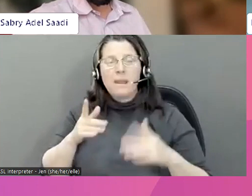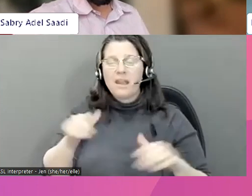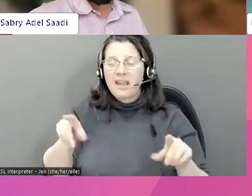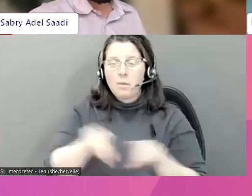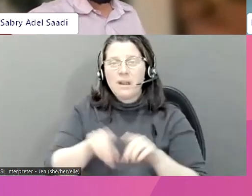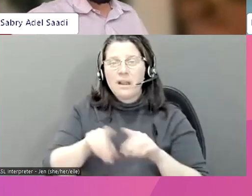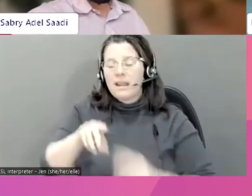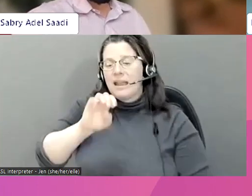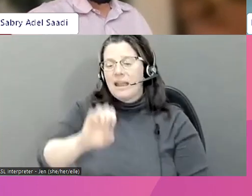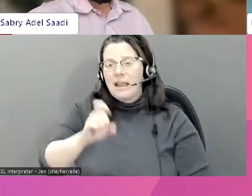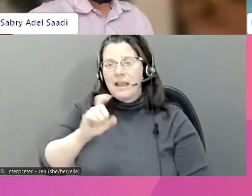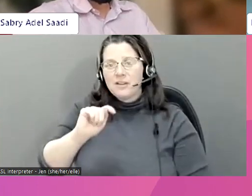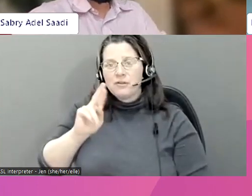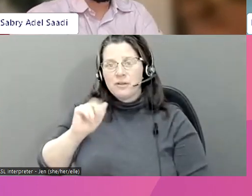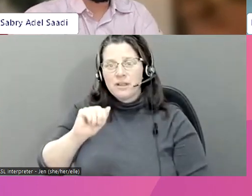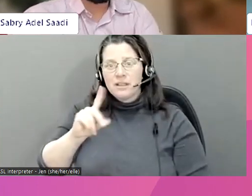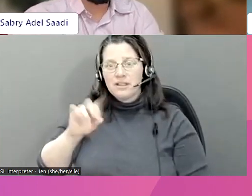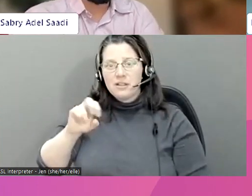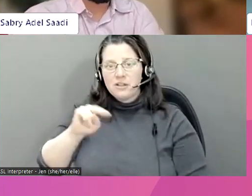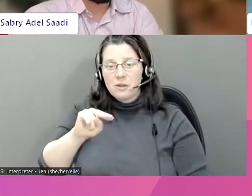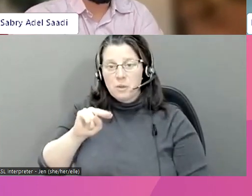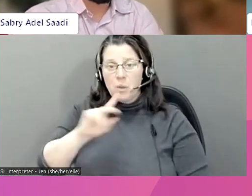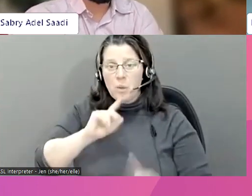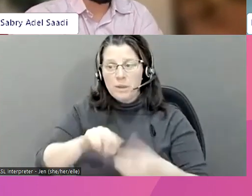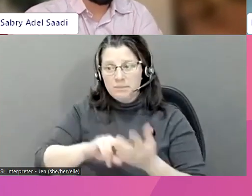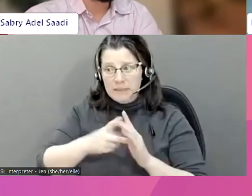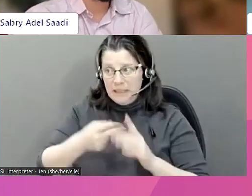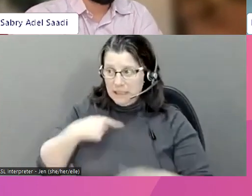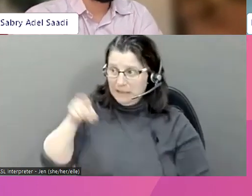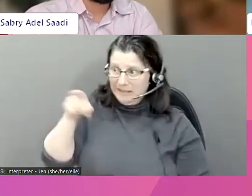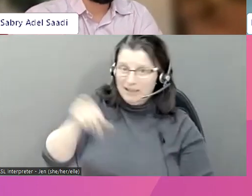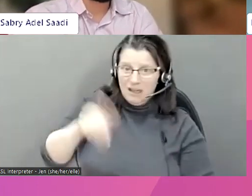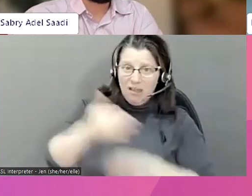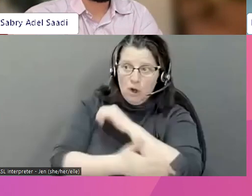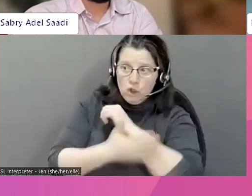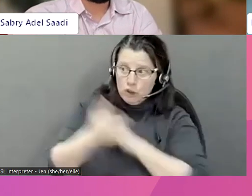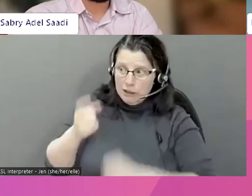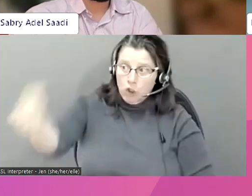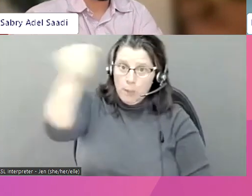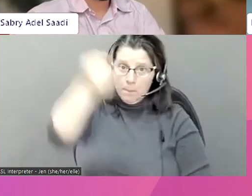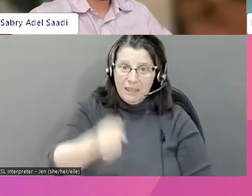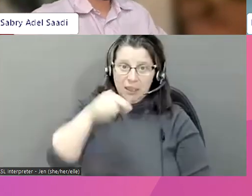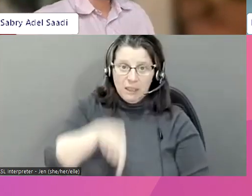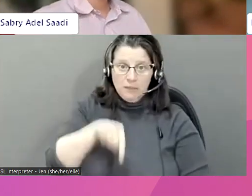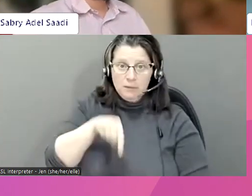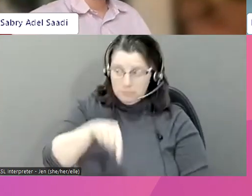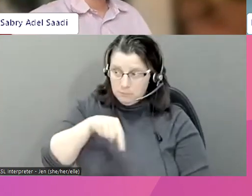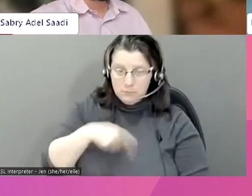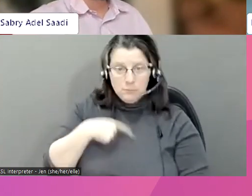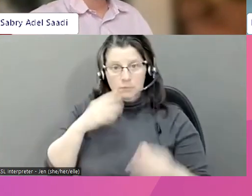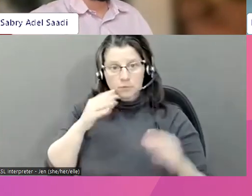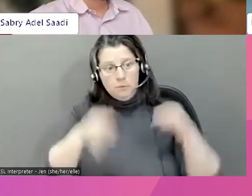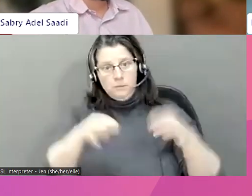ça peut être difficile. Et donc, nous avons, il faut aussi avoir des entendres avec les pays